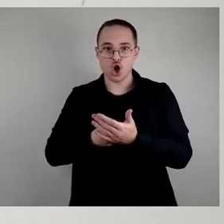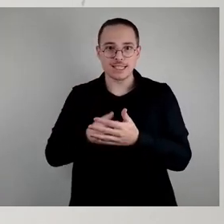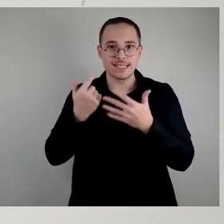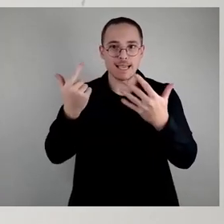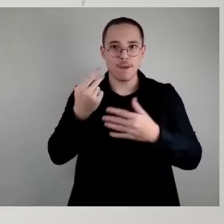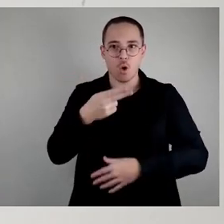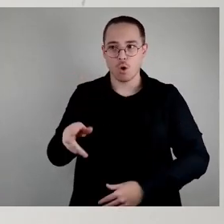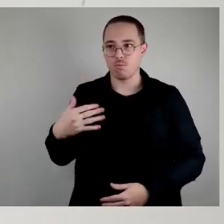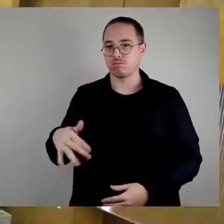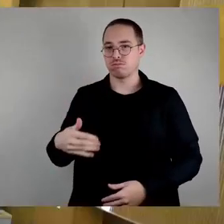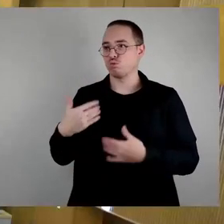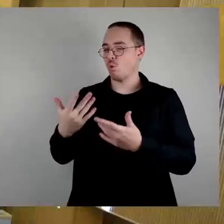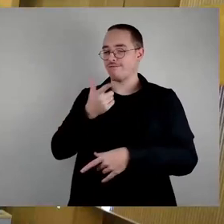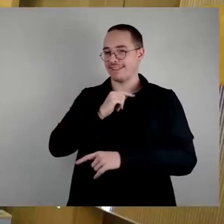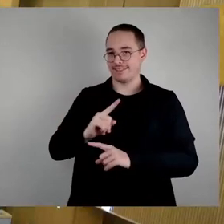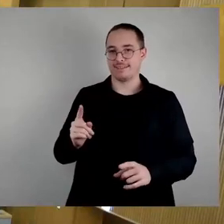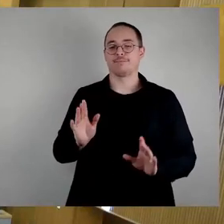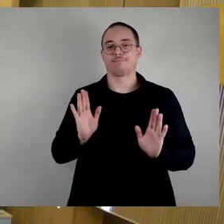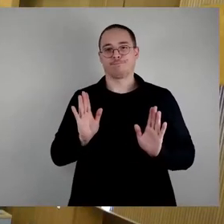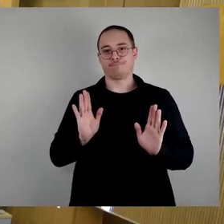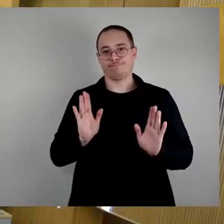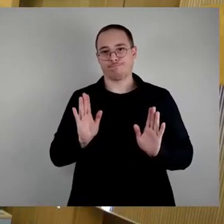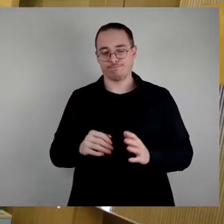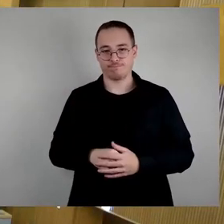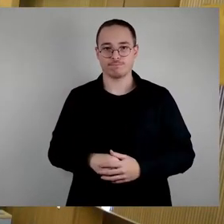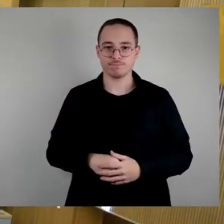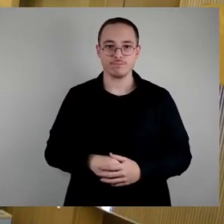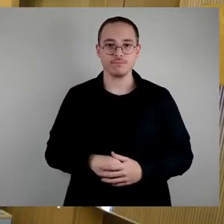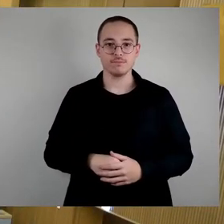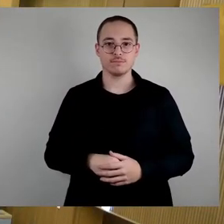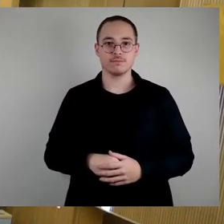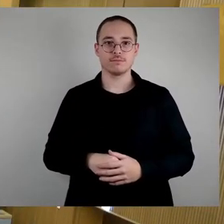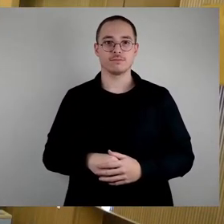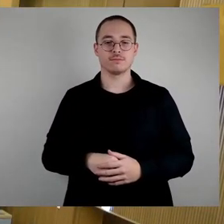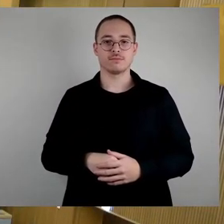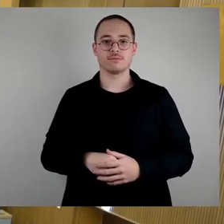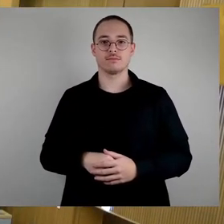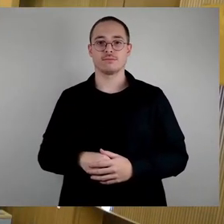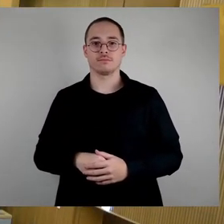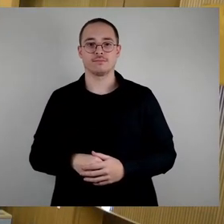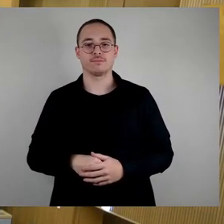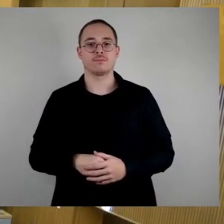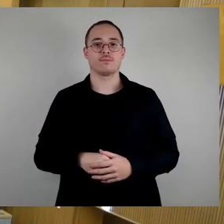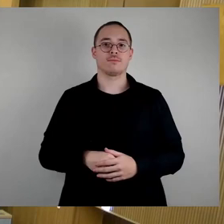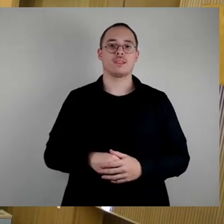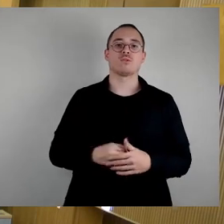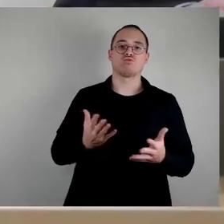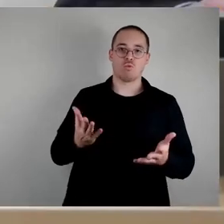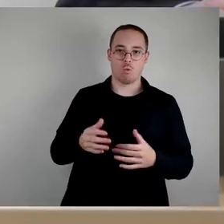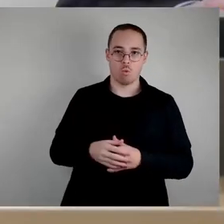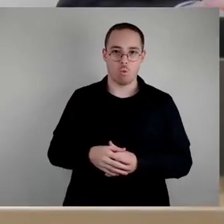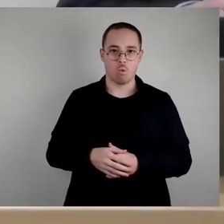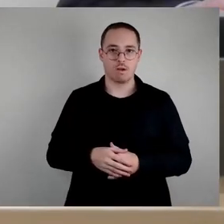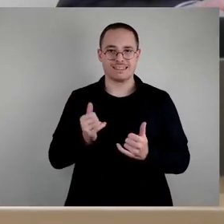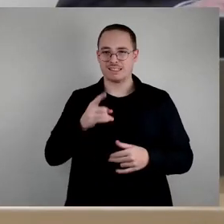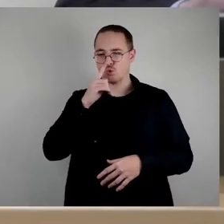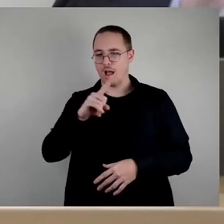Ich muss hier ein Stückchen, Mahl, noch auf das Podium hier oben, war nur die Fragebeantwortung, jetzt gewünscht gewesen